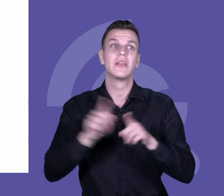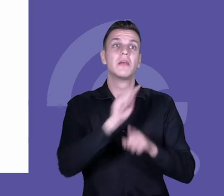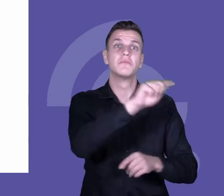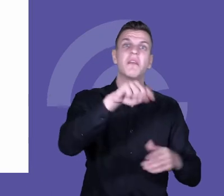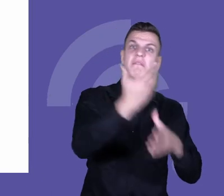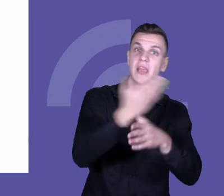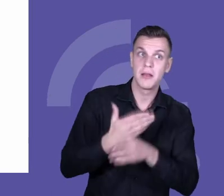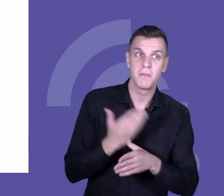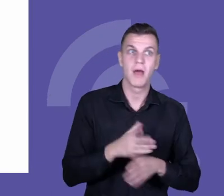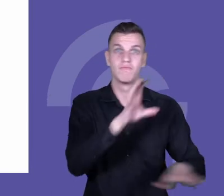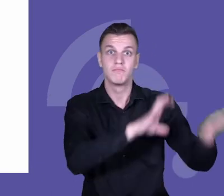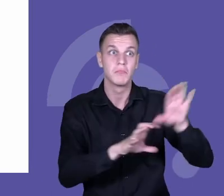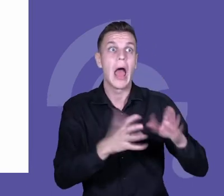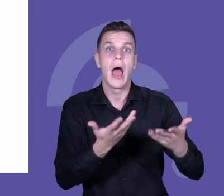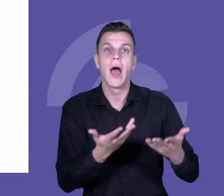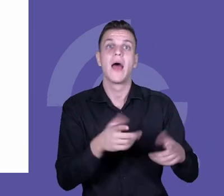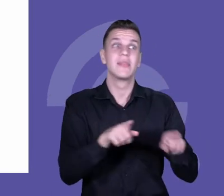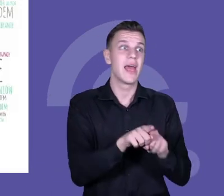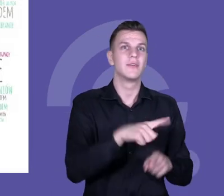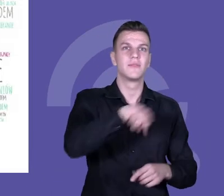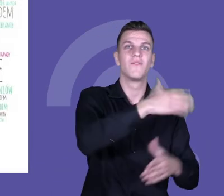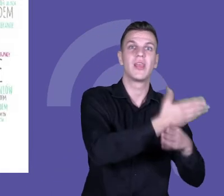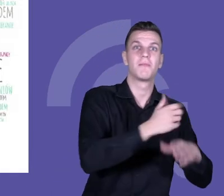wizyty przedsiębiorców w szkołach.